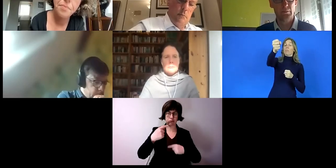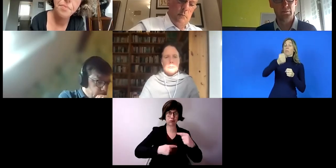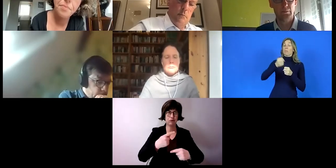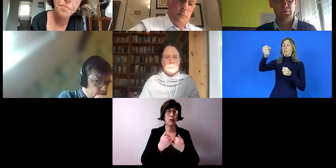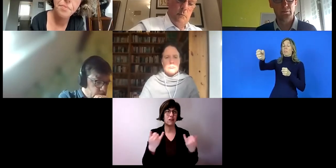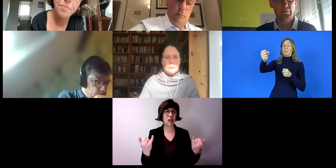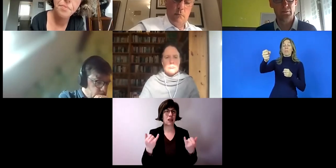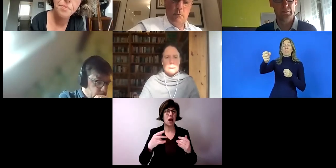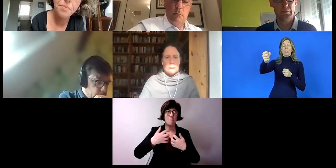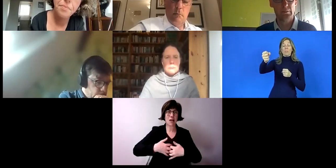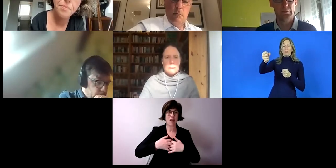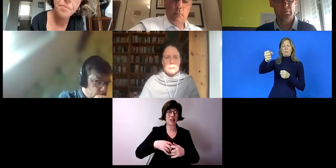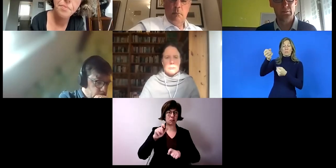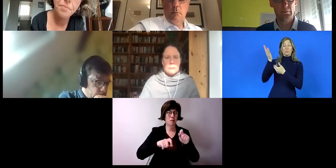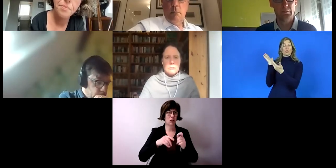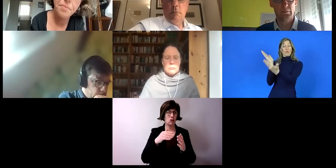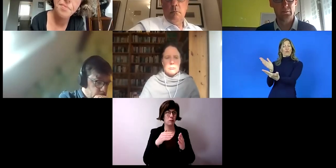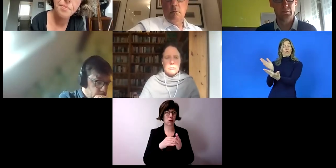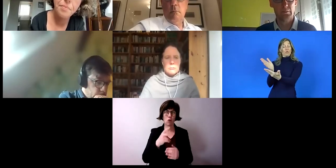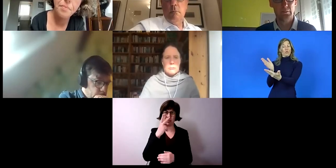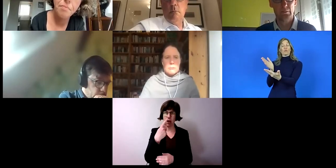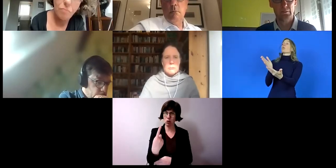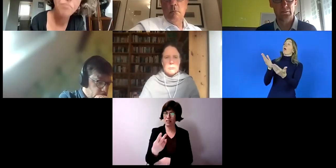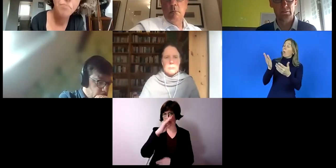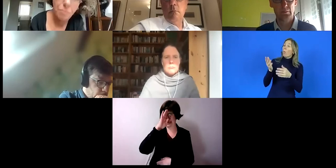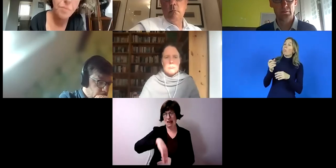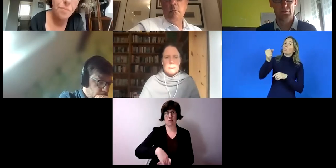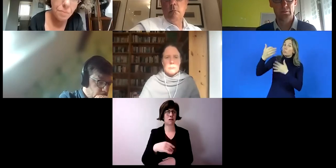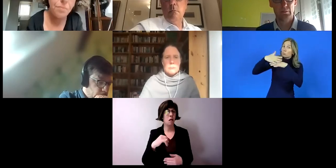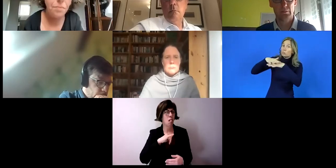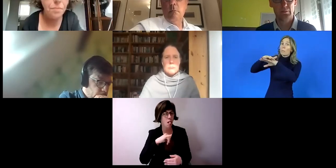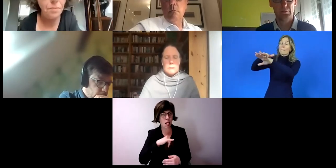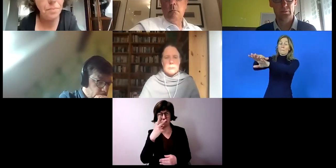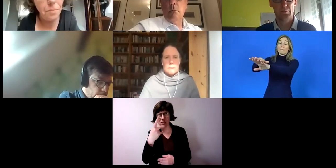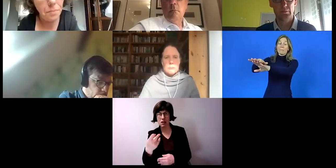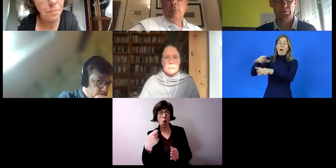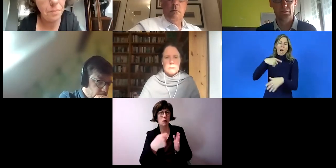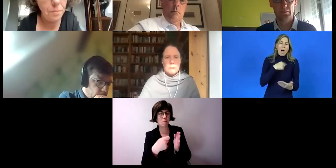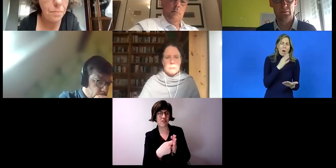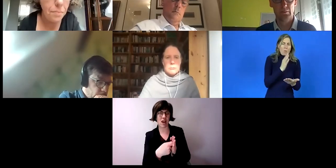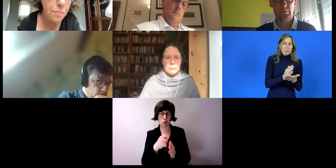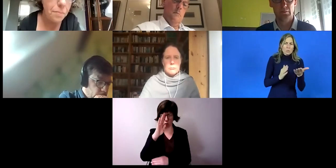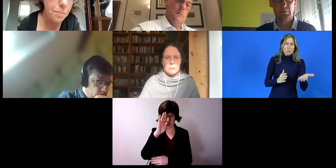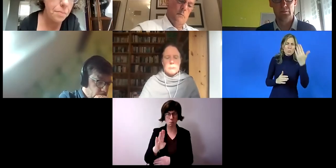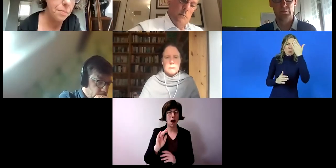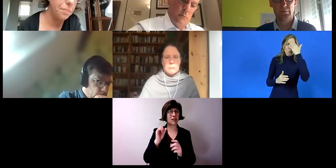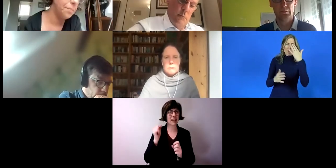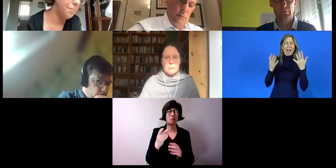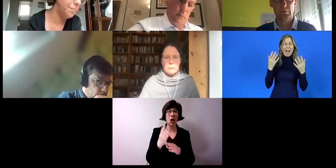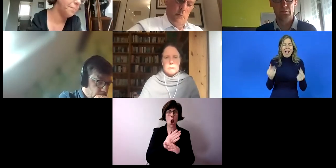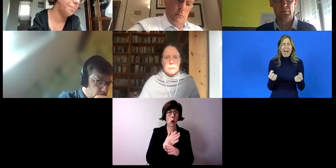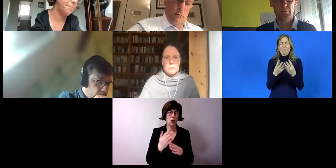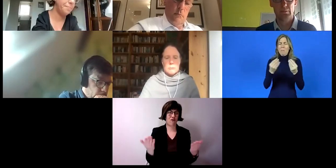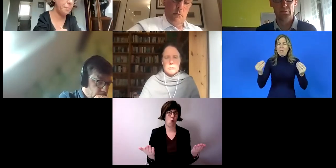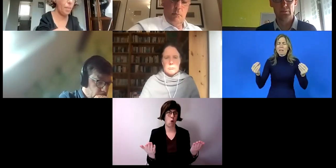Mechanismen für Menschen mit Behinderung, die sind Ihnen sicherlich bekannt. Und da würde mich interessieren, wie Sie die bewerten und wo Sie da noch Lücken sehen.